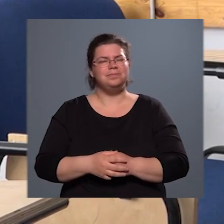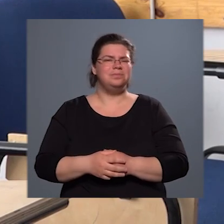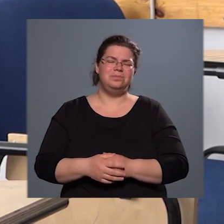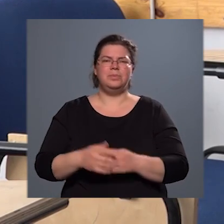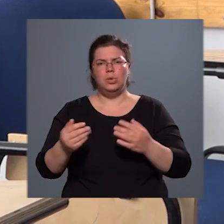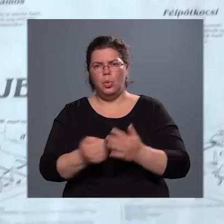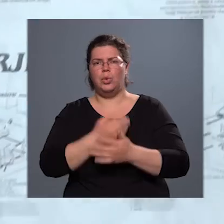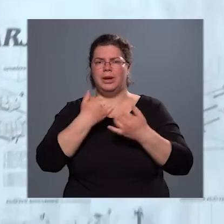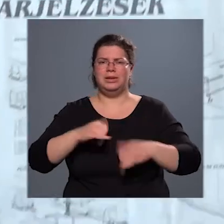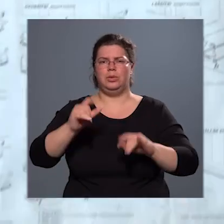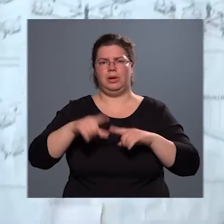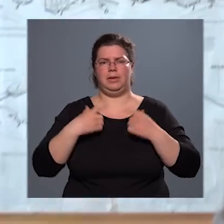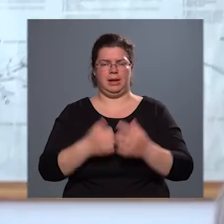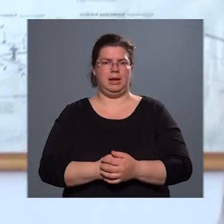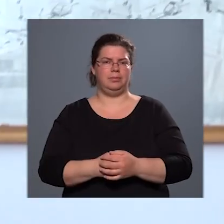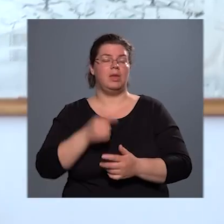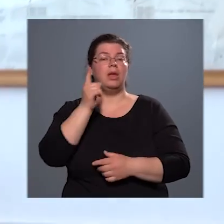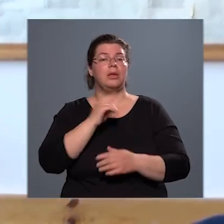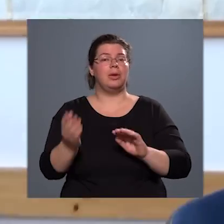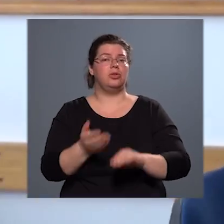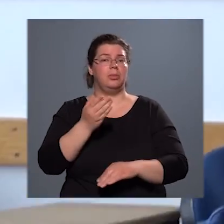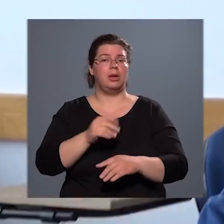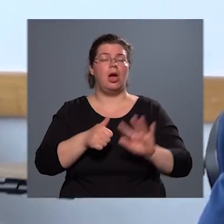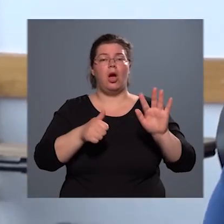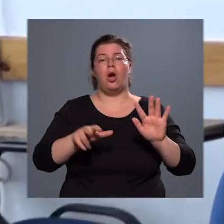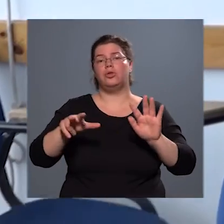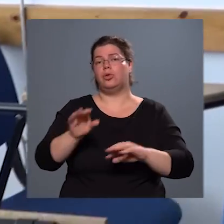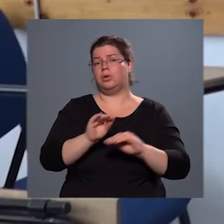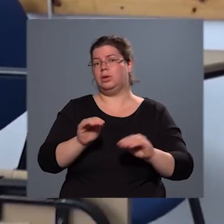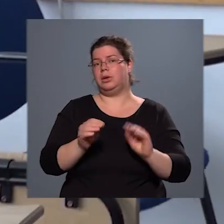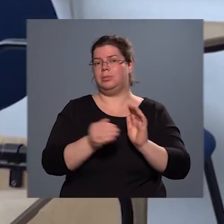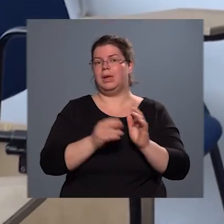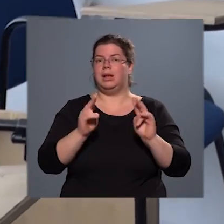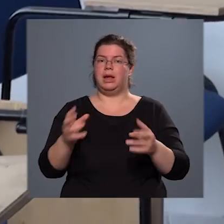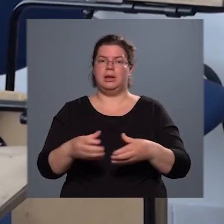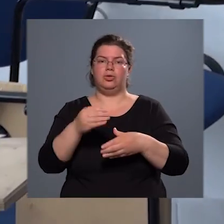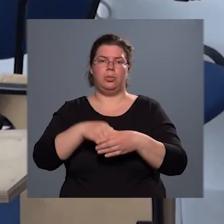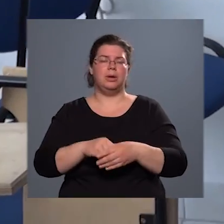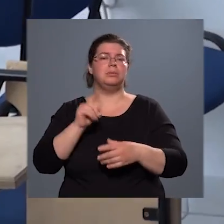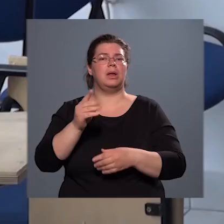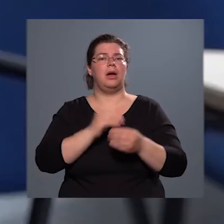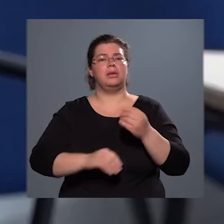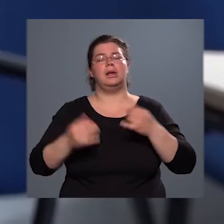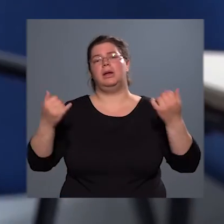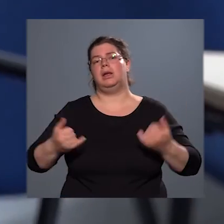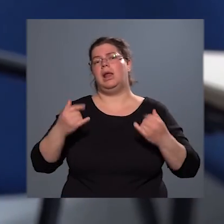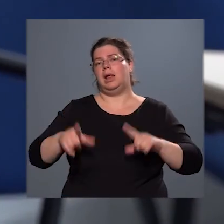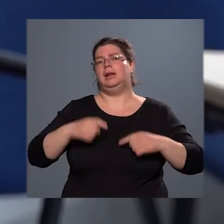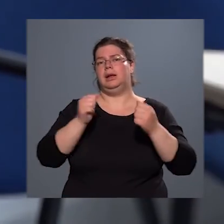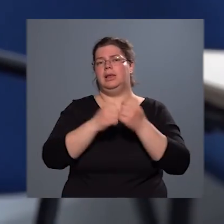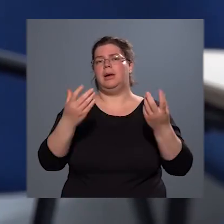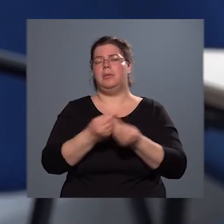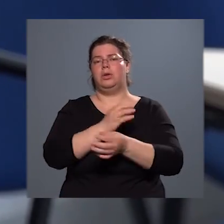újra induljon meg az élet. Tamás kihangsúlyozta, hogy 6-8 oktató még igazán lehetne a csapatban, de azért a jelenlegi létszámmal is jó